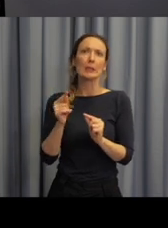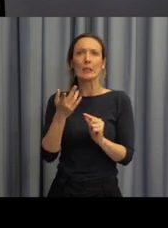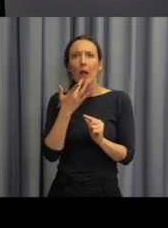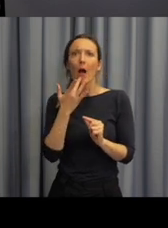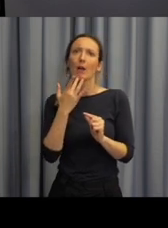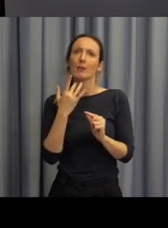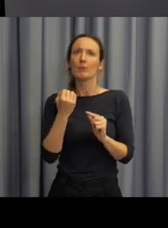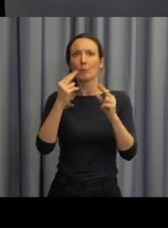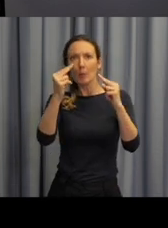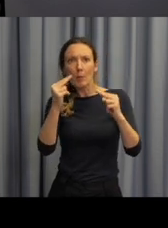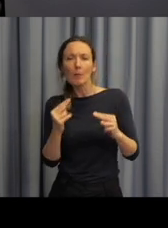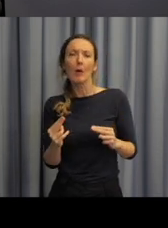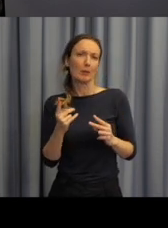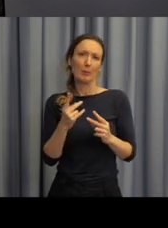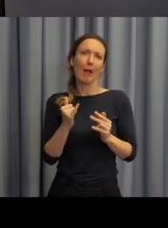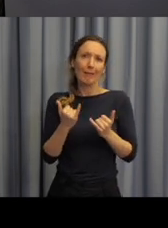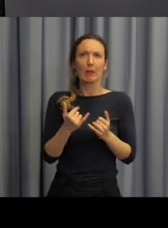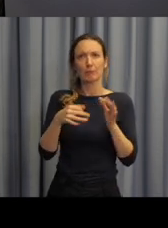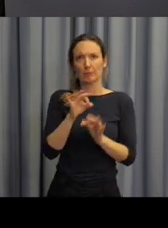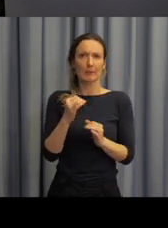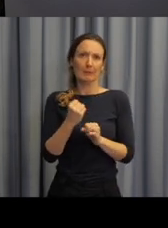paní doktorka Hudáková.